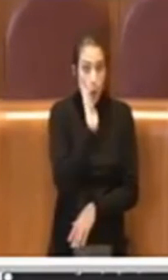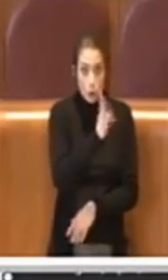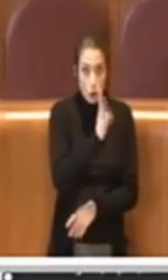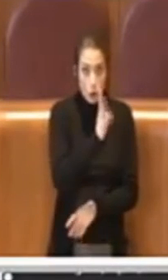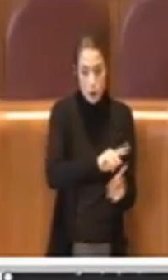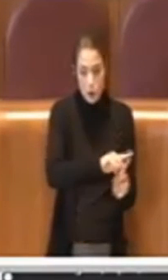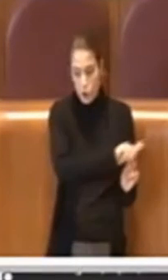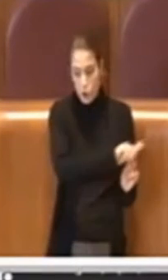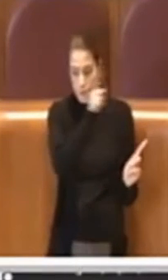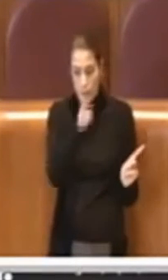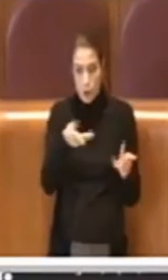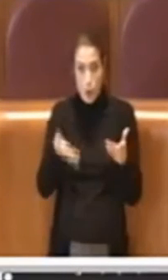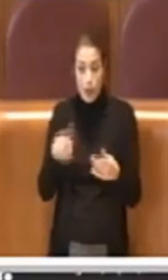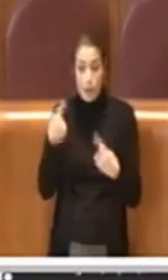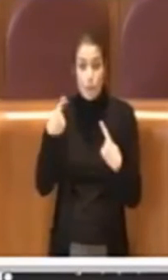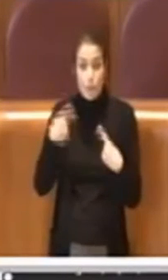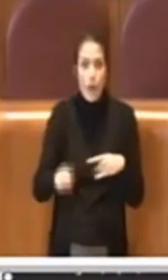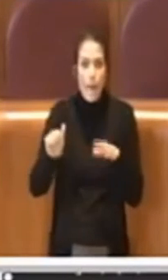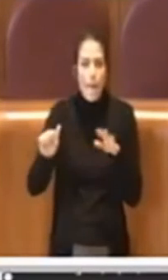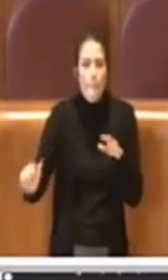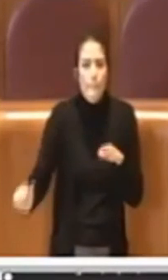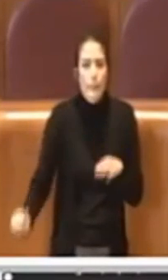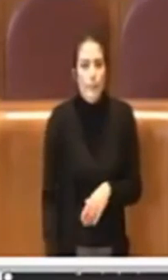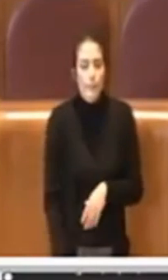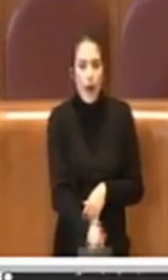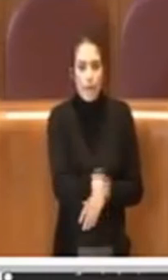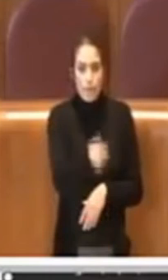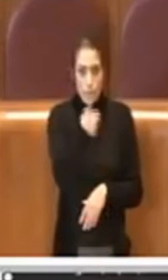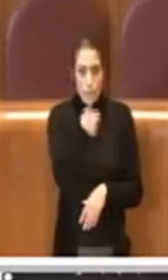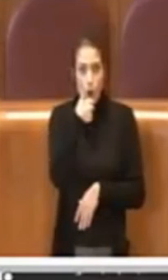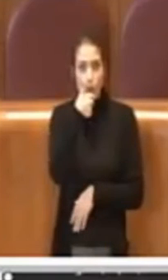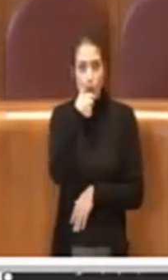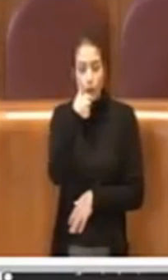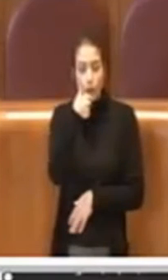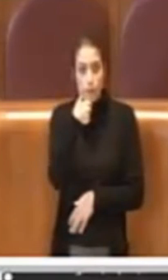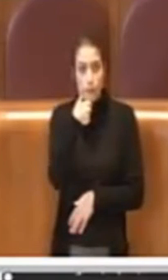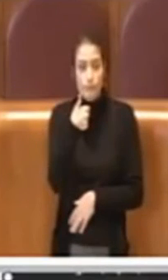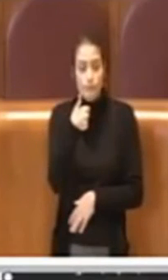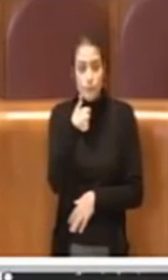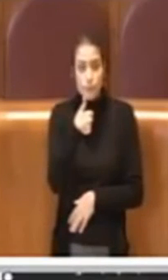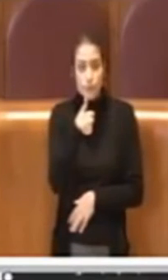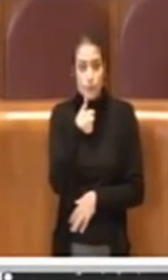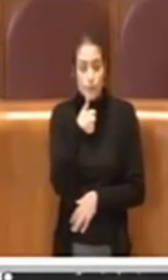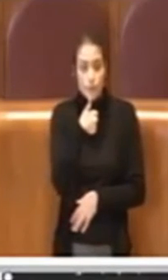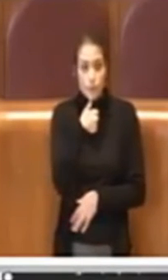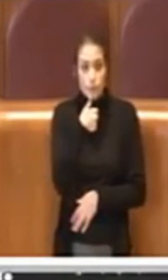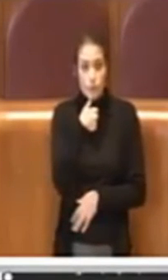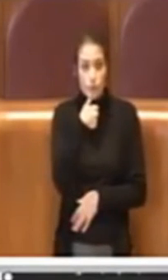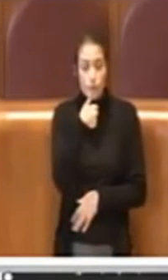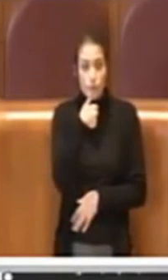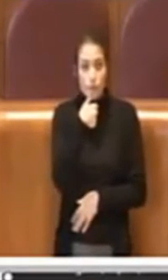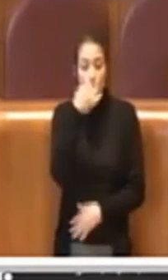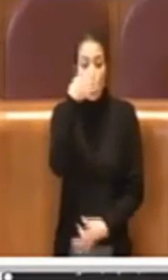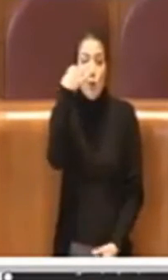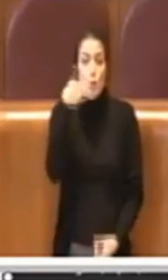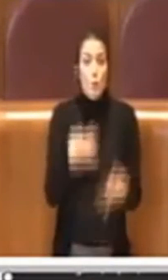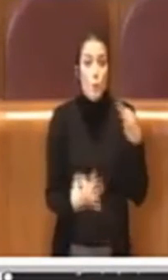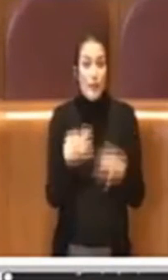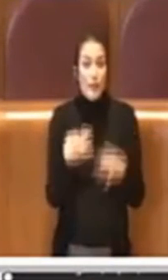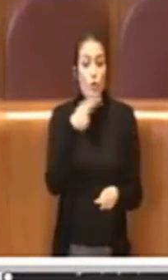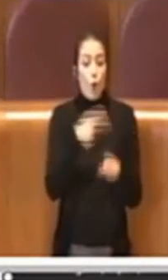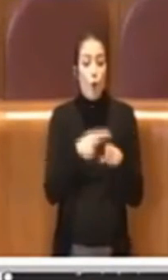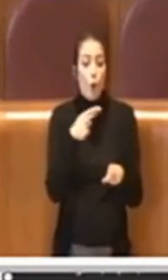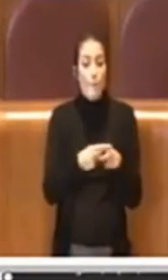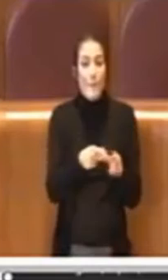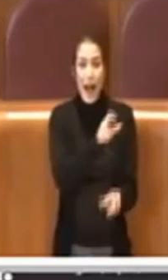il giudizio dei romani